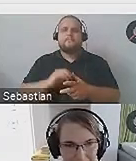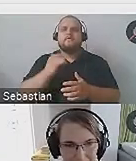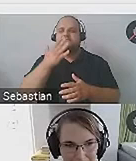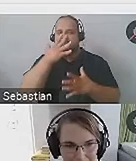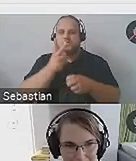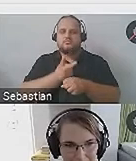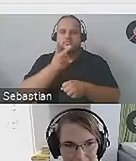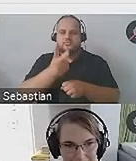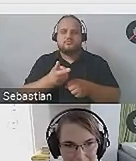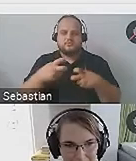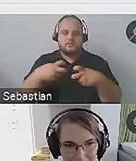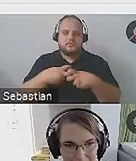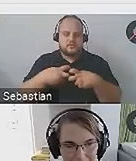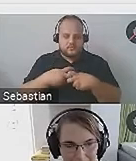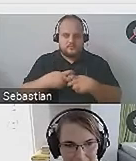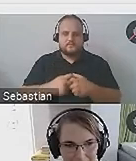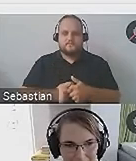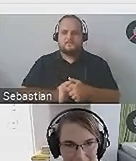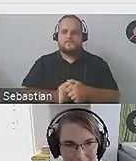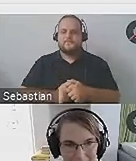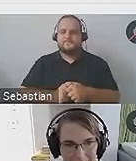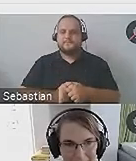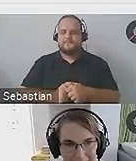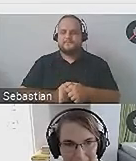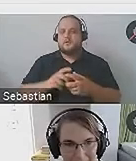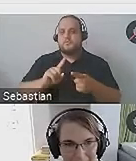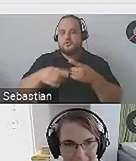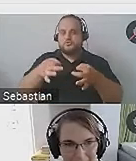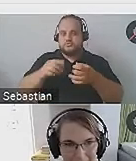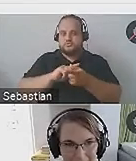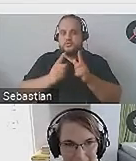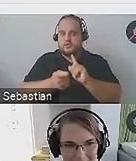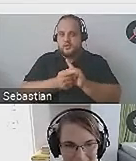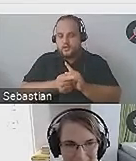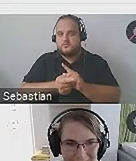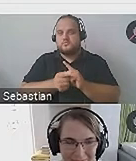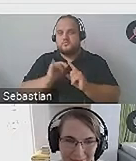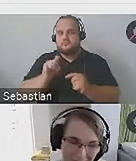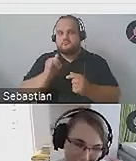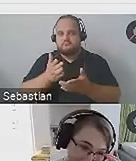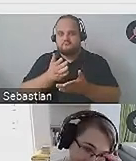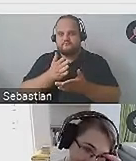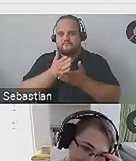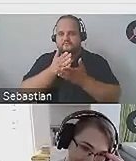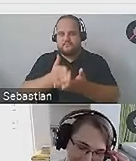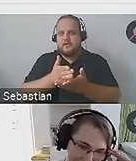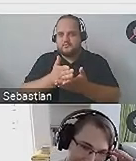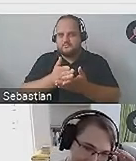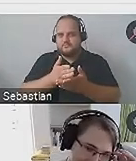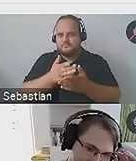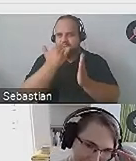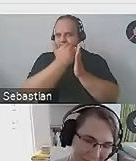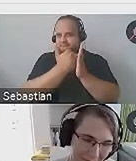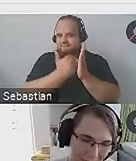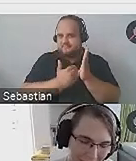cyfrowej. Także mam nadzieję, że po dzisiejszym spotkaniu i przy wsparciu scenariusza będziecie